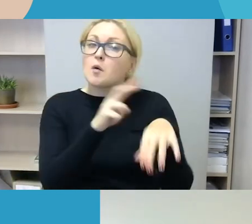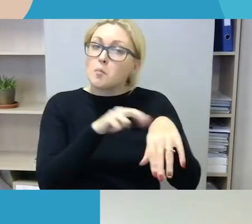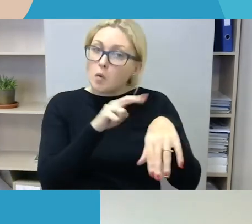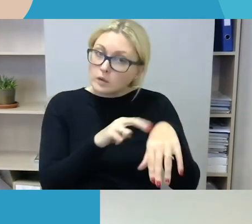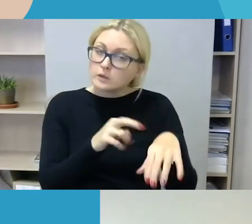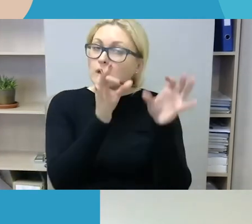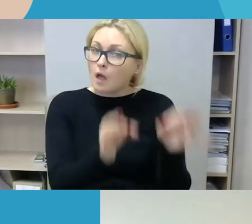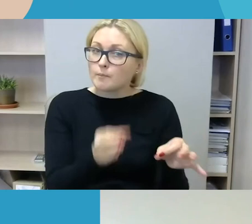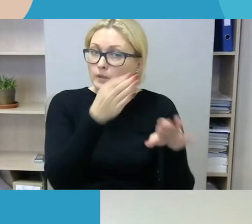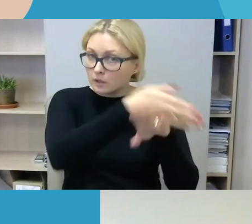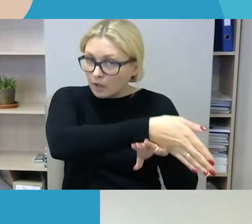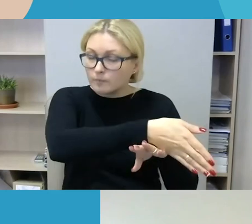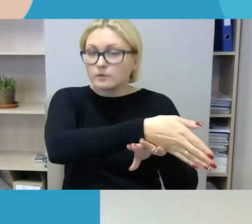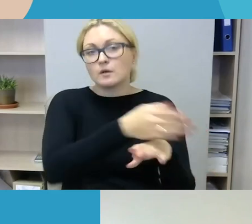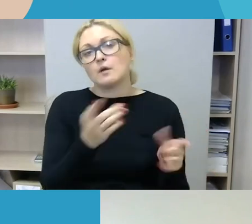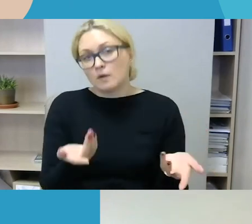nusikaltimą.